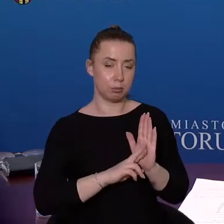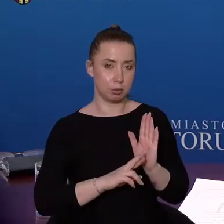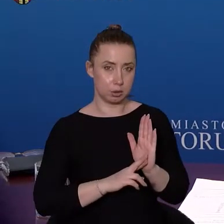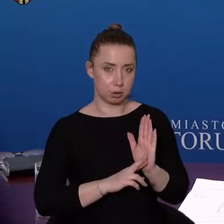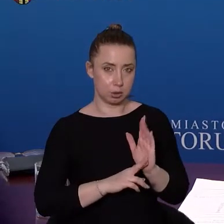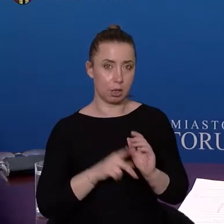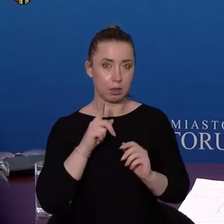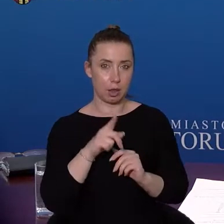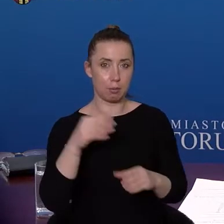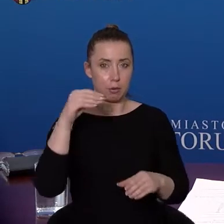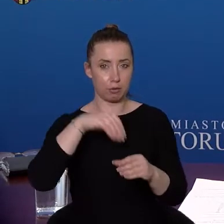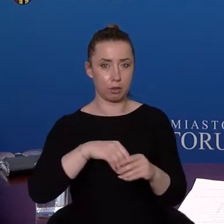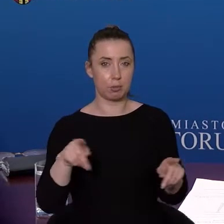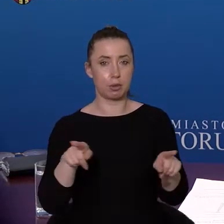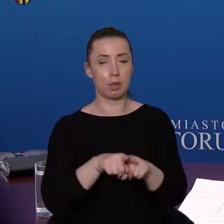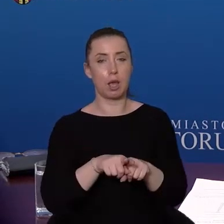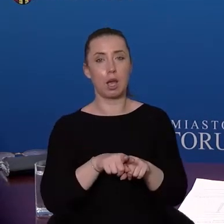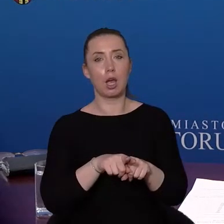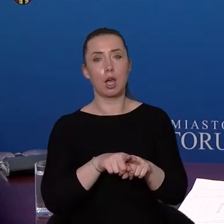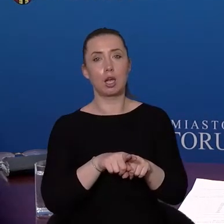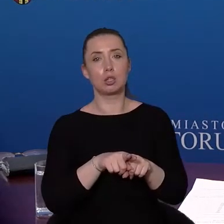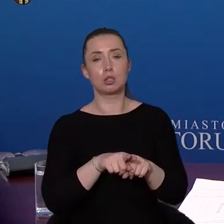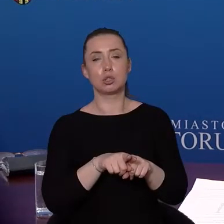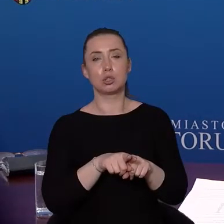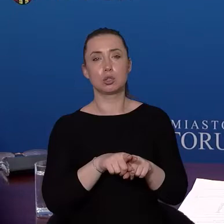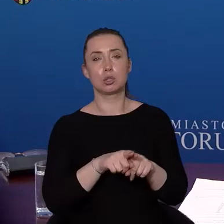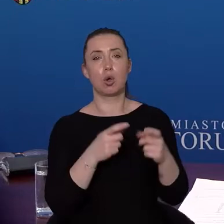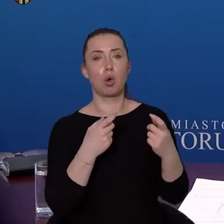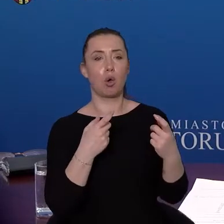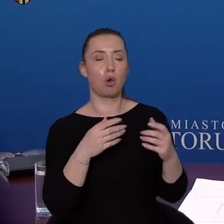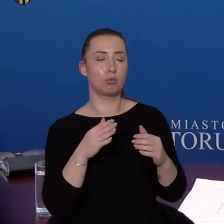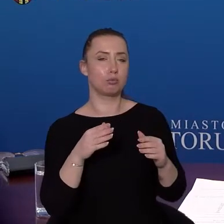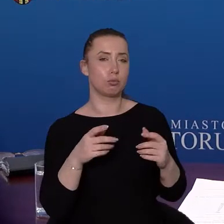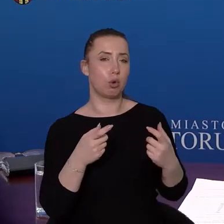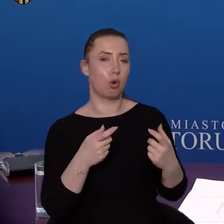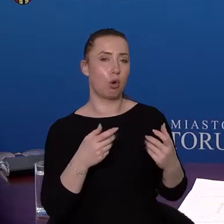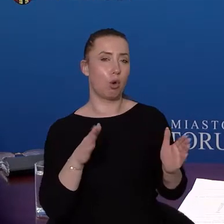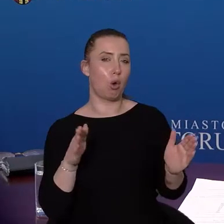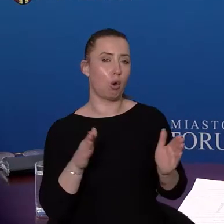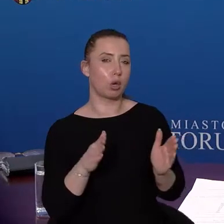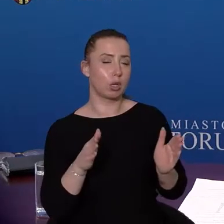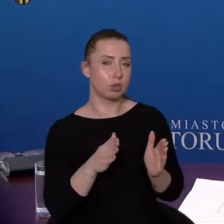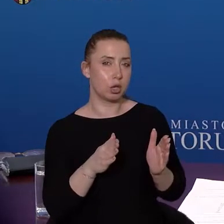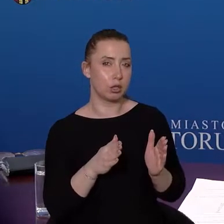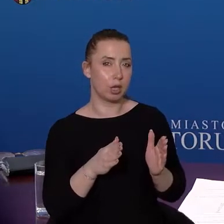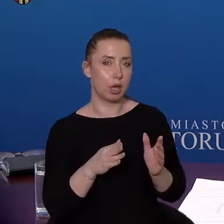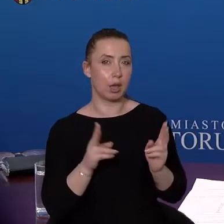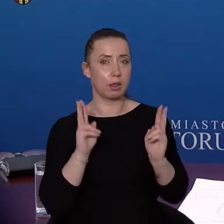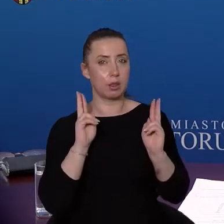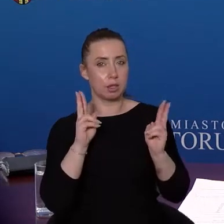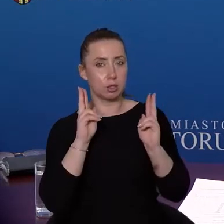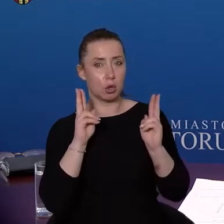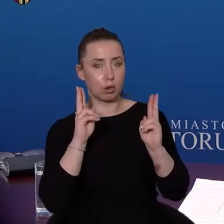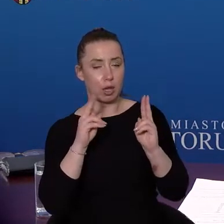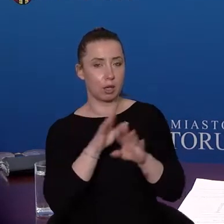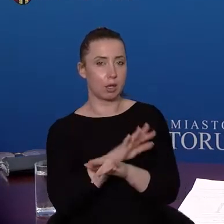ograniczenia dotyczące placówek typowo komercyjnych, hoteli, restauracji, barów, także dyskotek